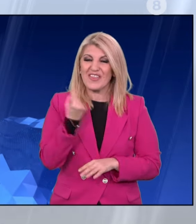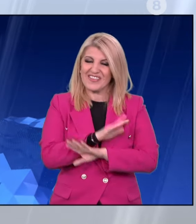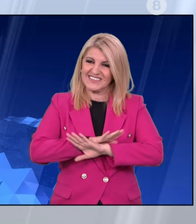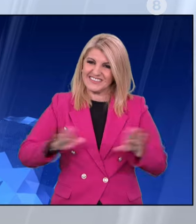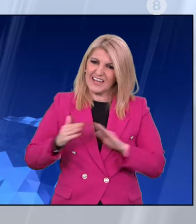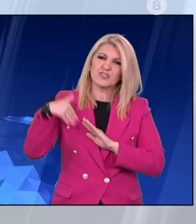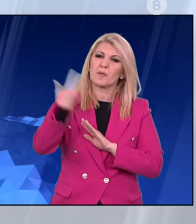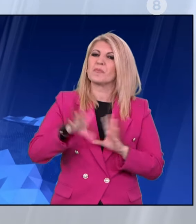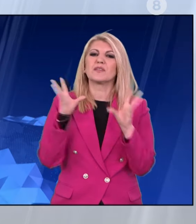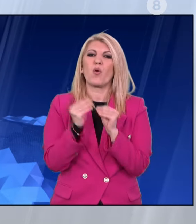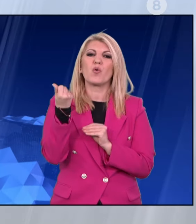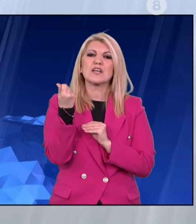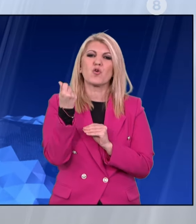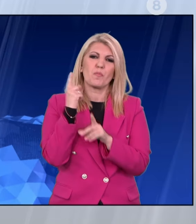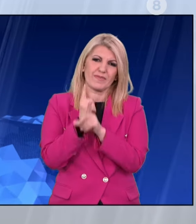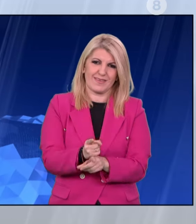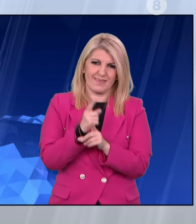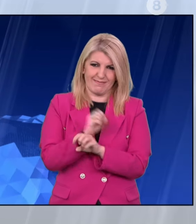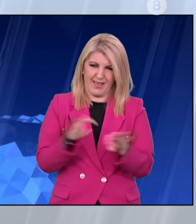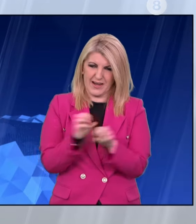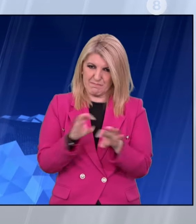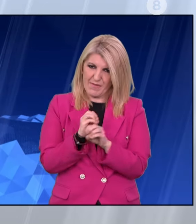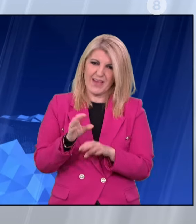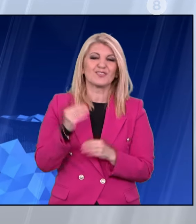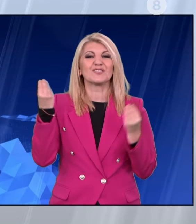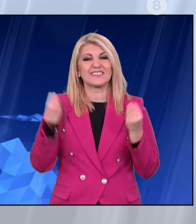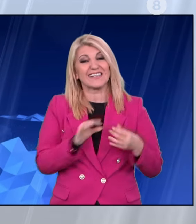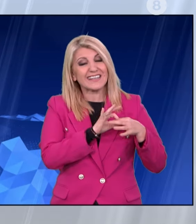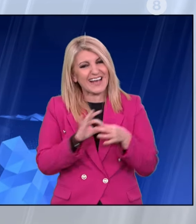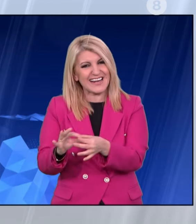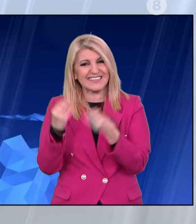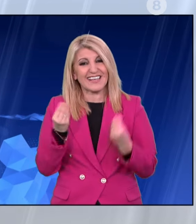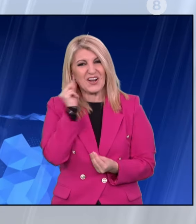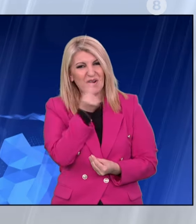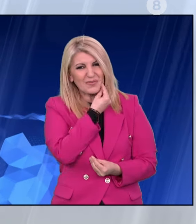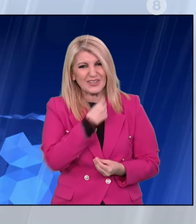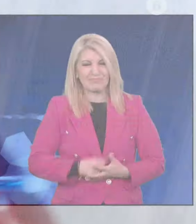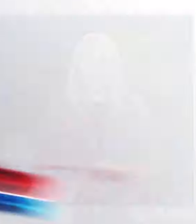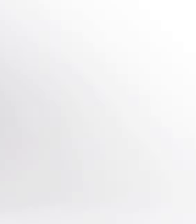ολοκληρώθηκε. Ακολουθεί η οικονομική σας ενημέρωση από τον Οικονομικό Ταχυδρόμο με την Αθανασία Ακρίβου.